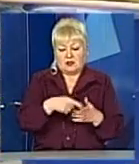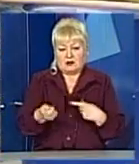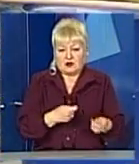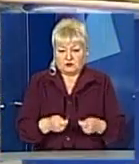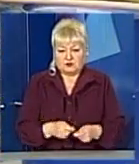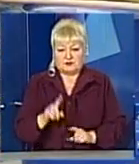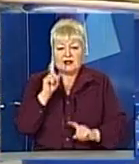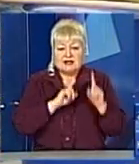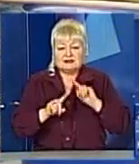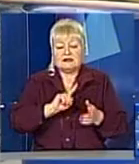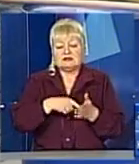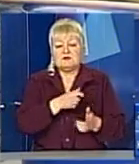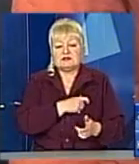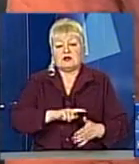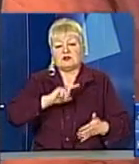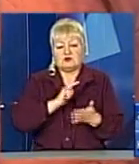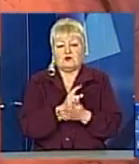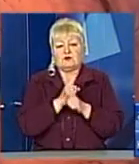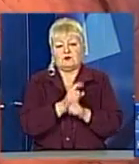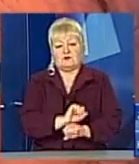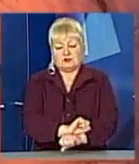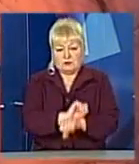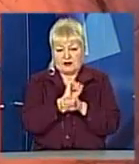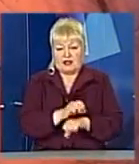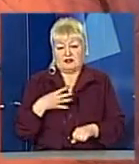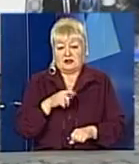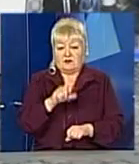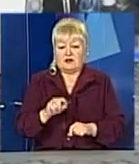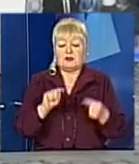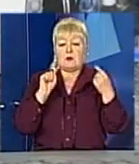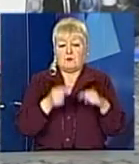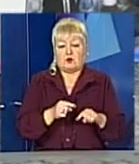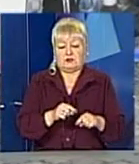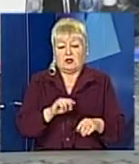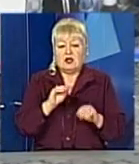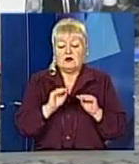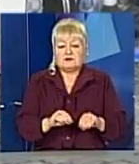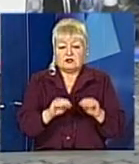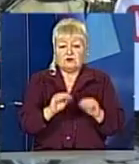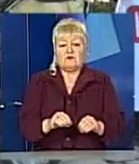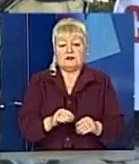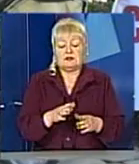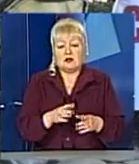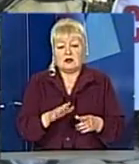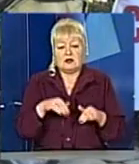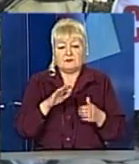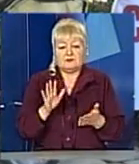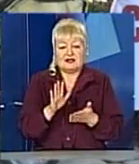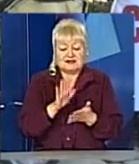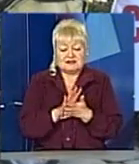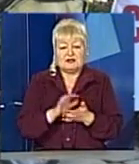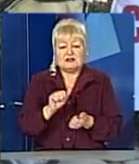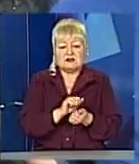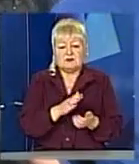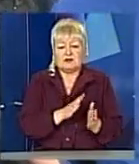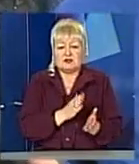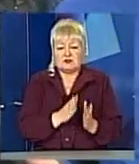Сесію міської ради знову супроводжували пікет. Львів'яни проти встановлення у межах міста смітті сортувальних ліній та вимагають припинити тиск на